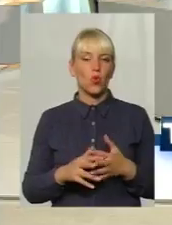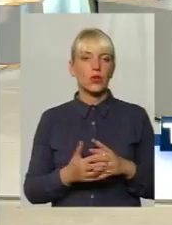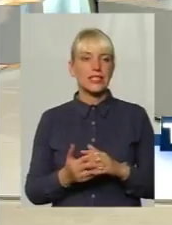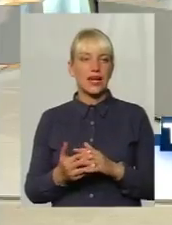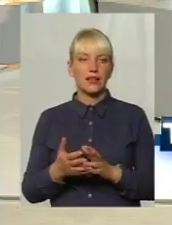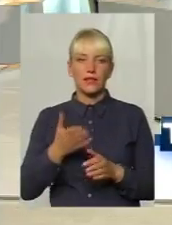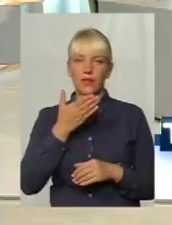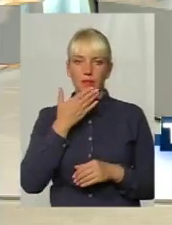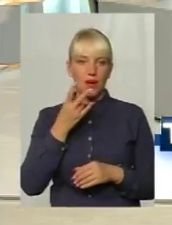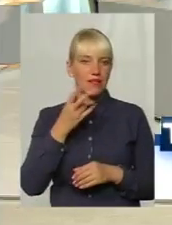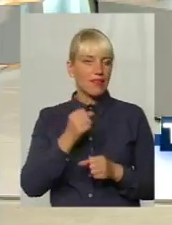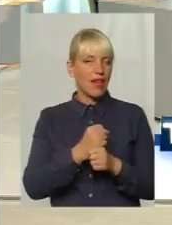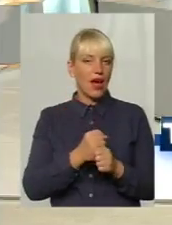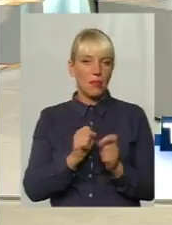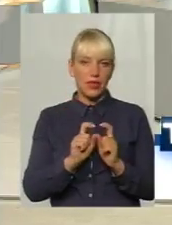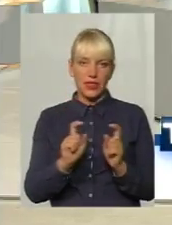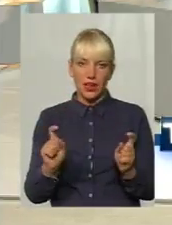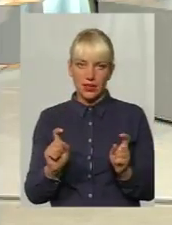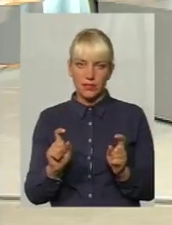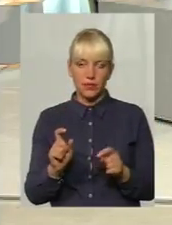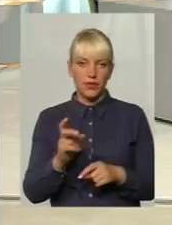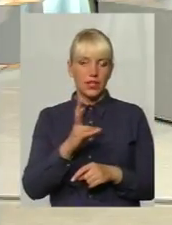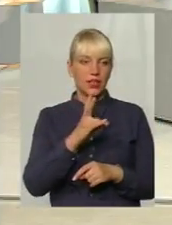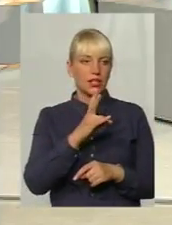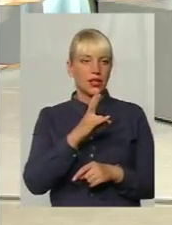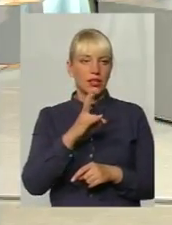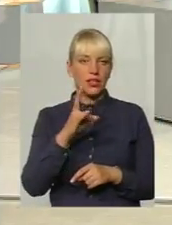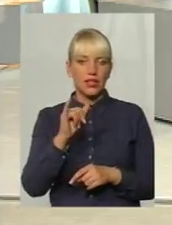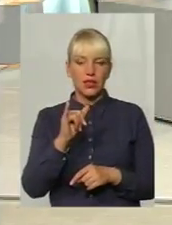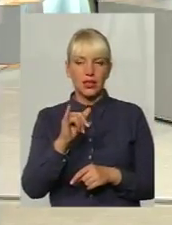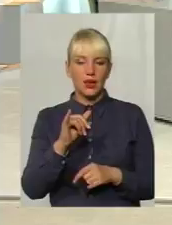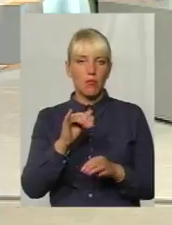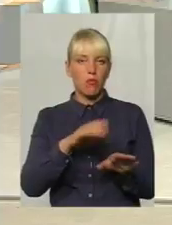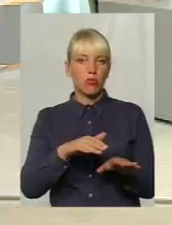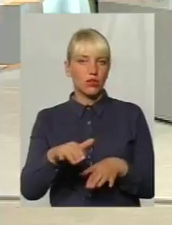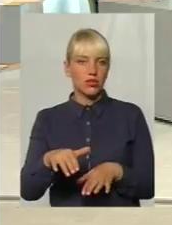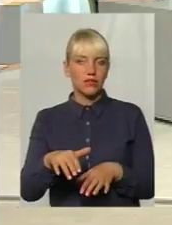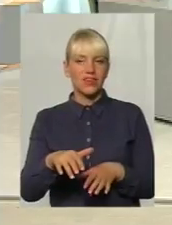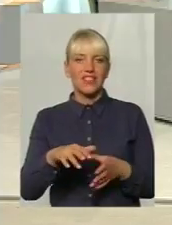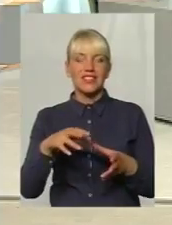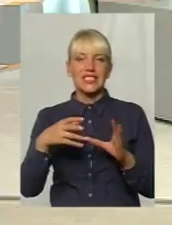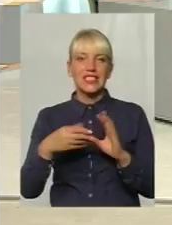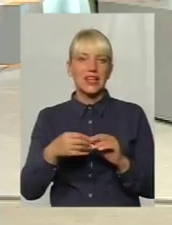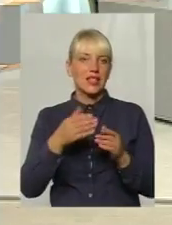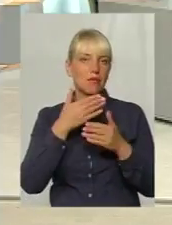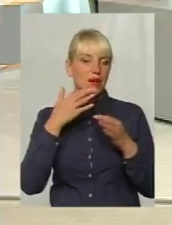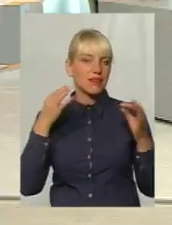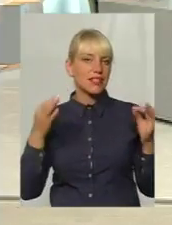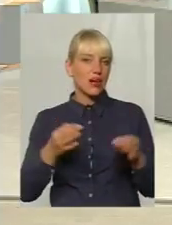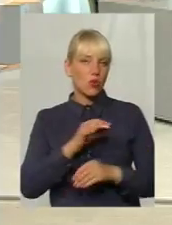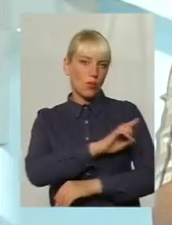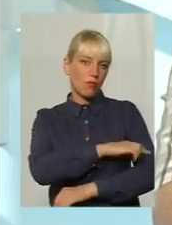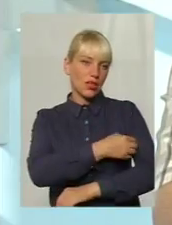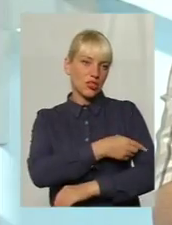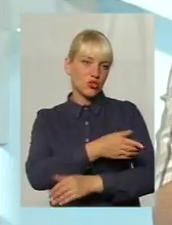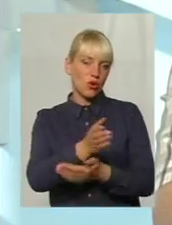немає ні автек, ні серцівських фронтів. немає в тагалі ніякого медичного спогналування.